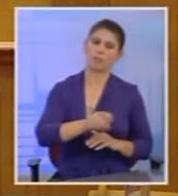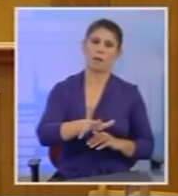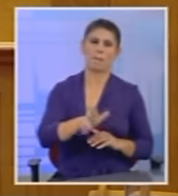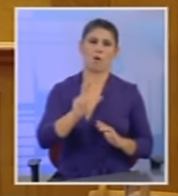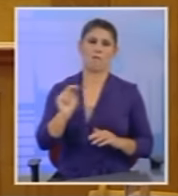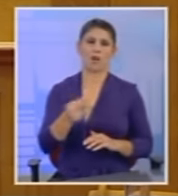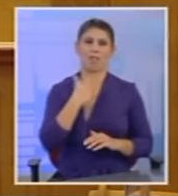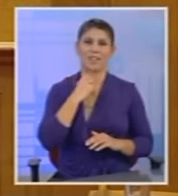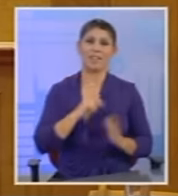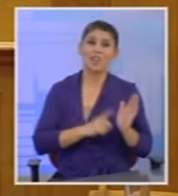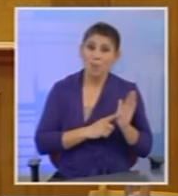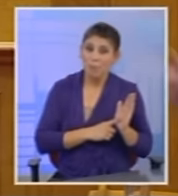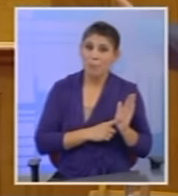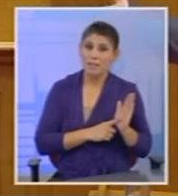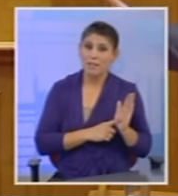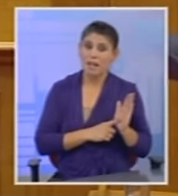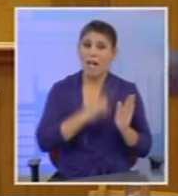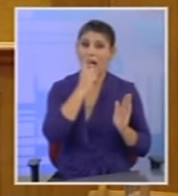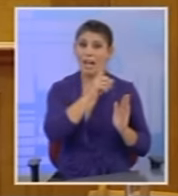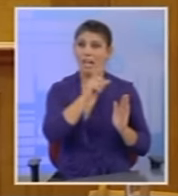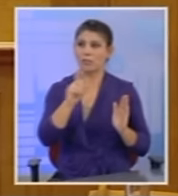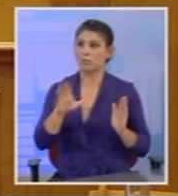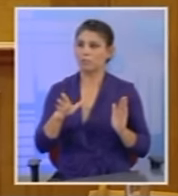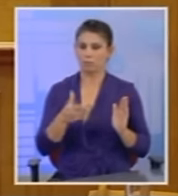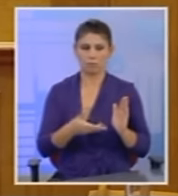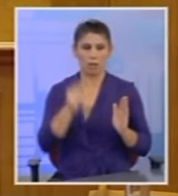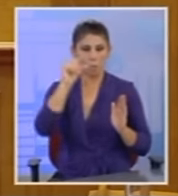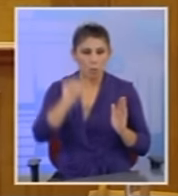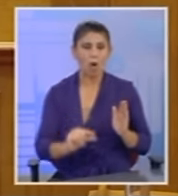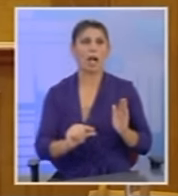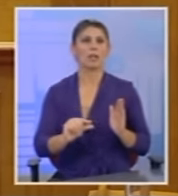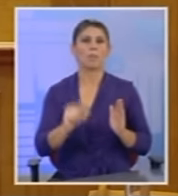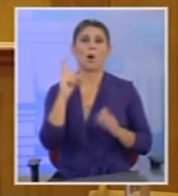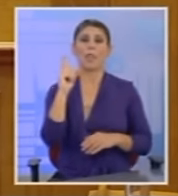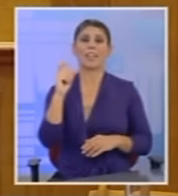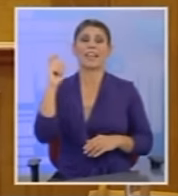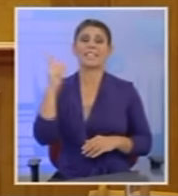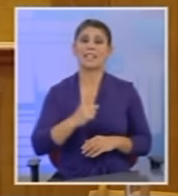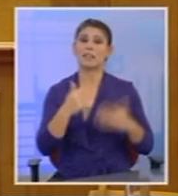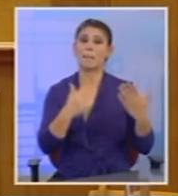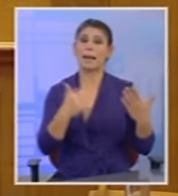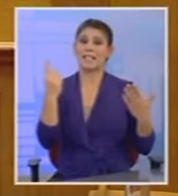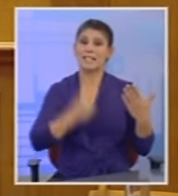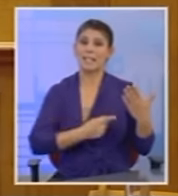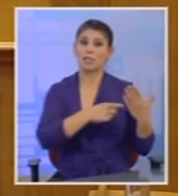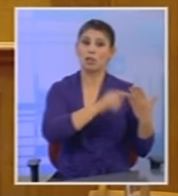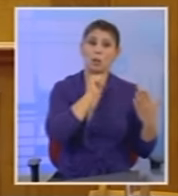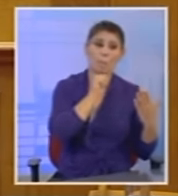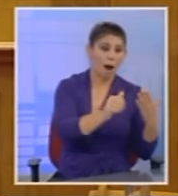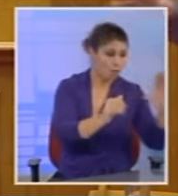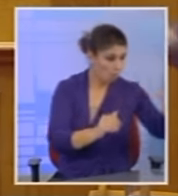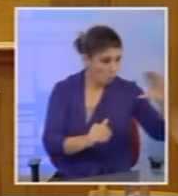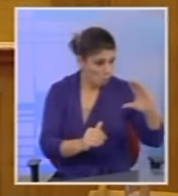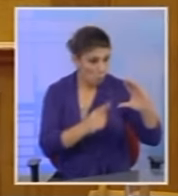νομιμοποίησε με πόσο είναι περίπου αυτό. Λιγότερο από 10% με 6% επί του μαύρου αυτού ποσού